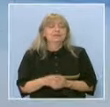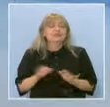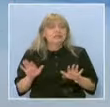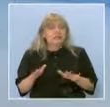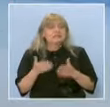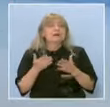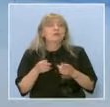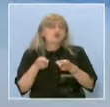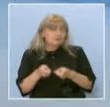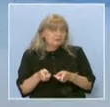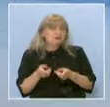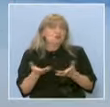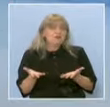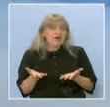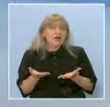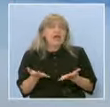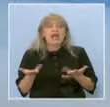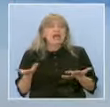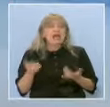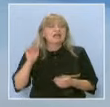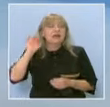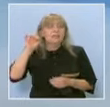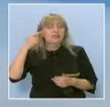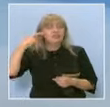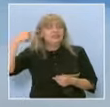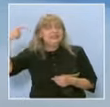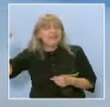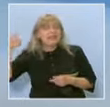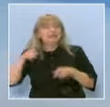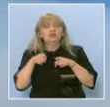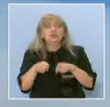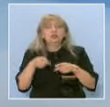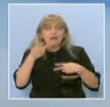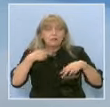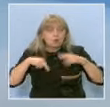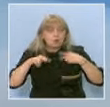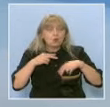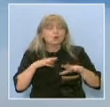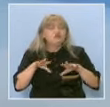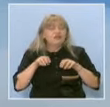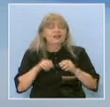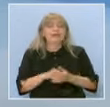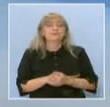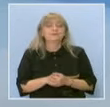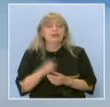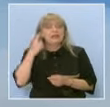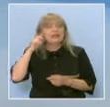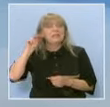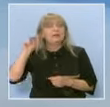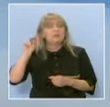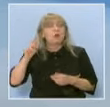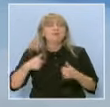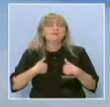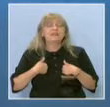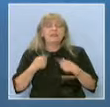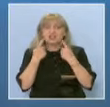да започнем с това, всъщност каква беше идеята на това проучване. Нека да припомним на нашите зрители.